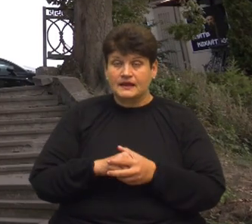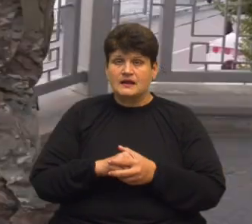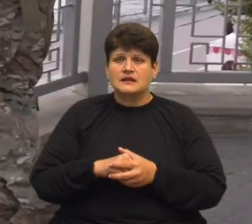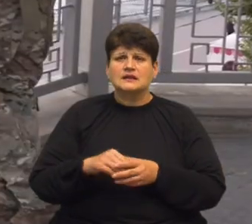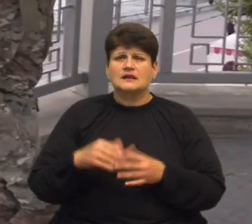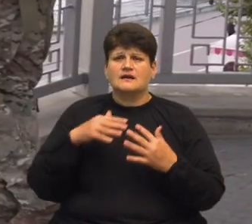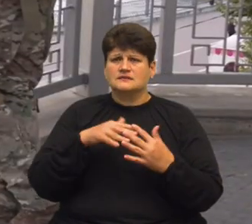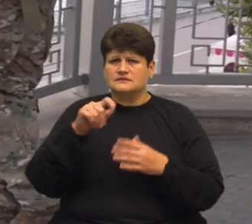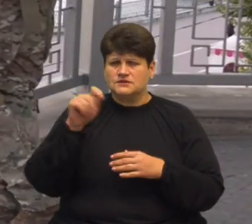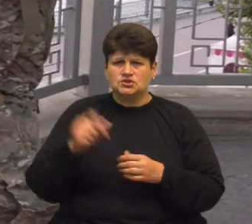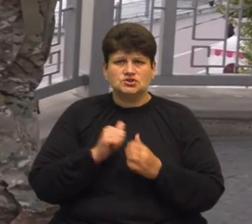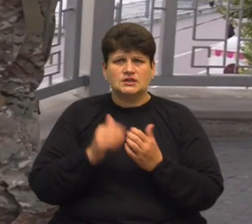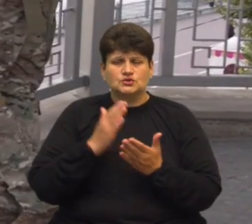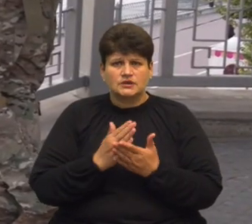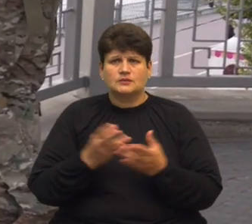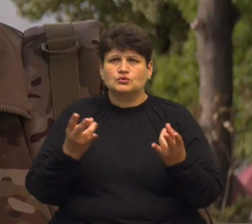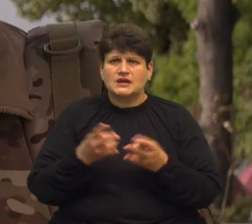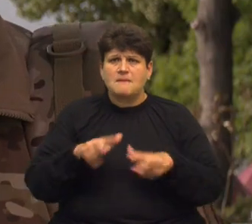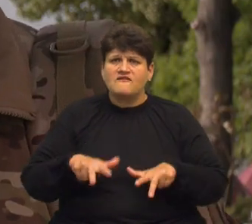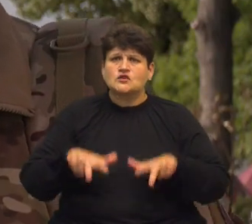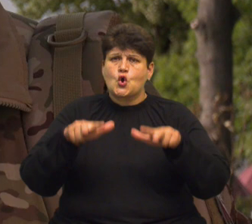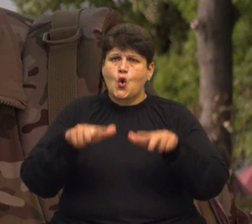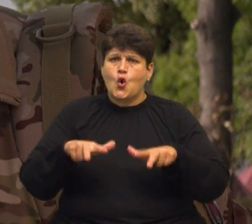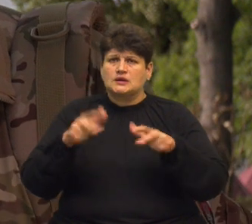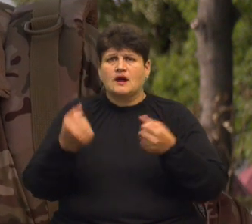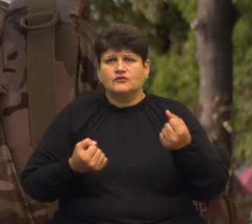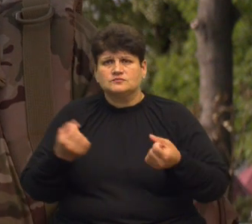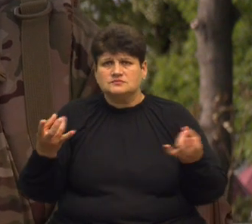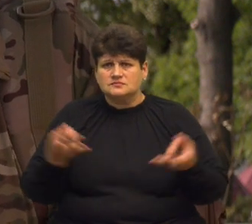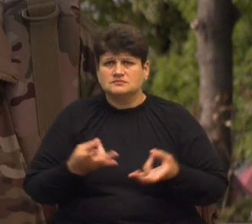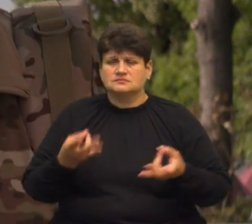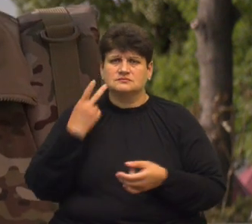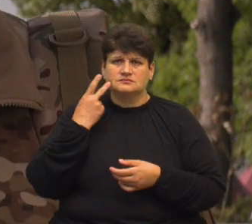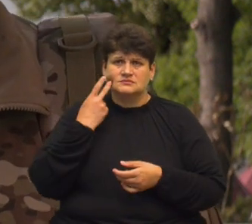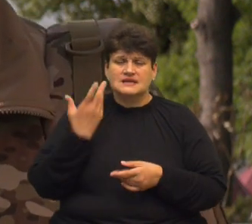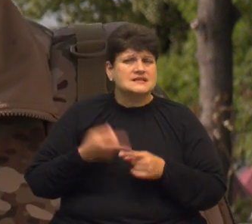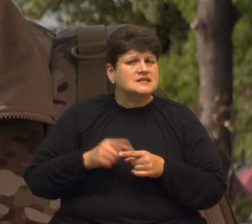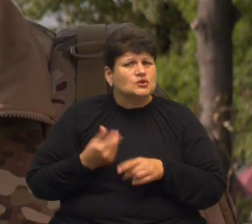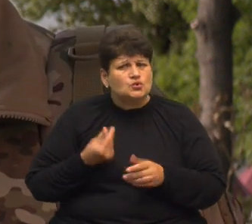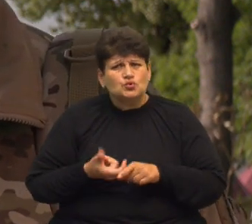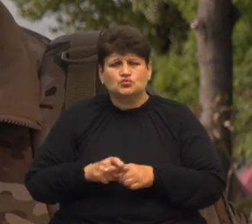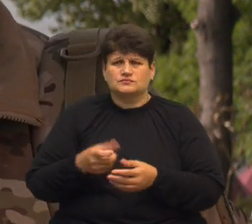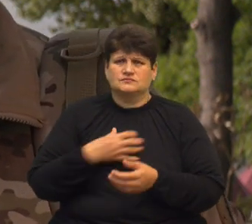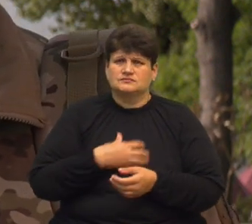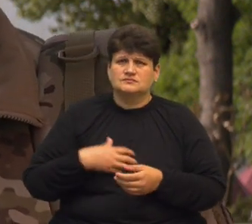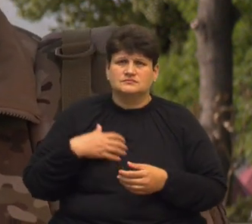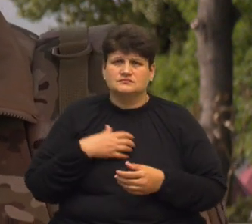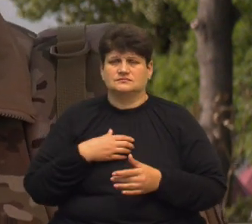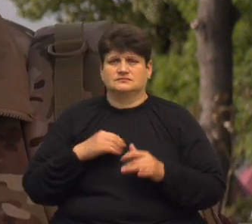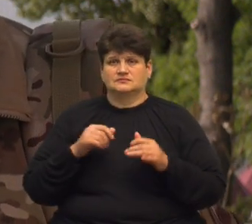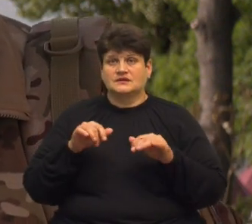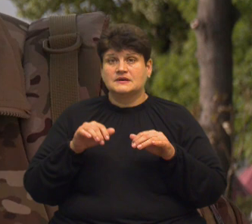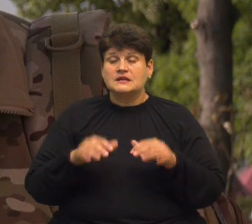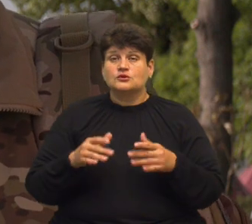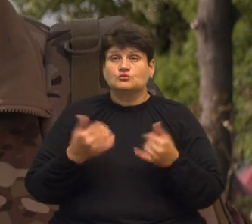найчастіше виникає потреба у дронах та автомобілях. В умовах сучасної війни це є дуже-дуже цінна і надзвичайно необхідна річ, тому